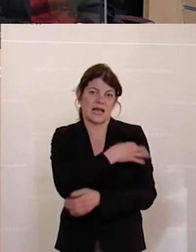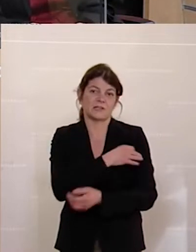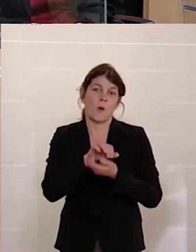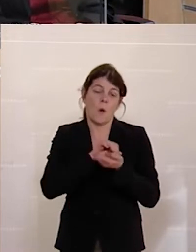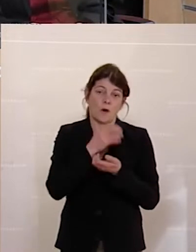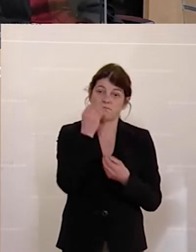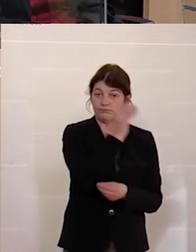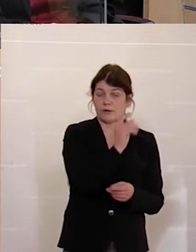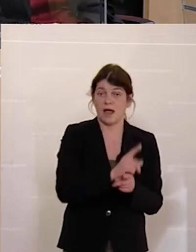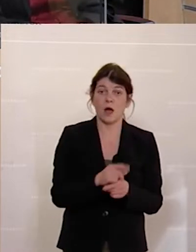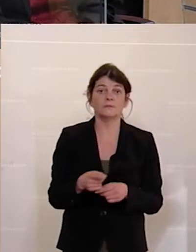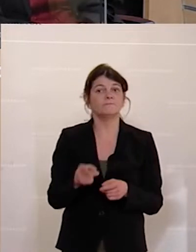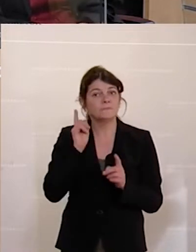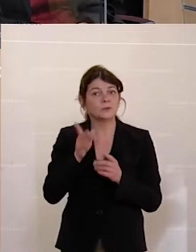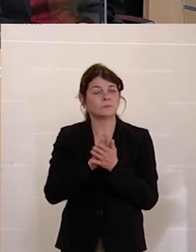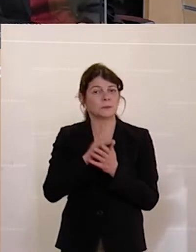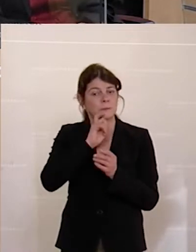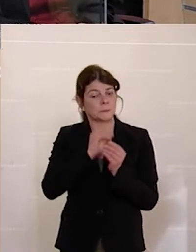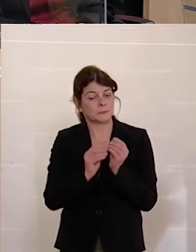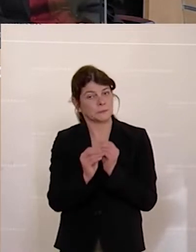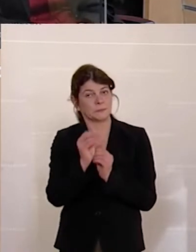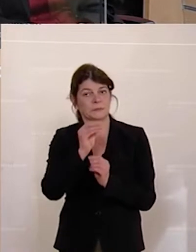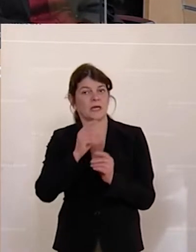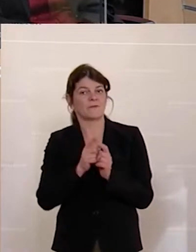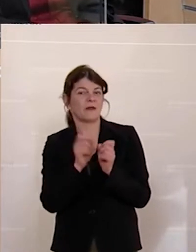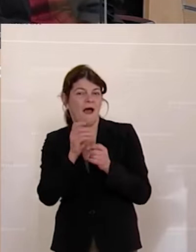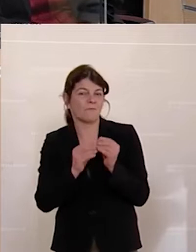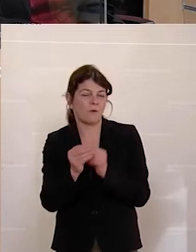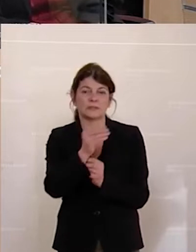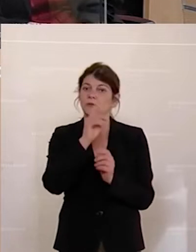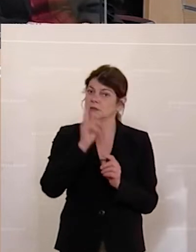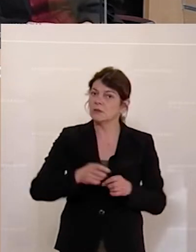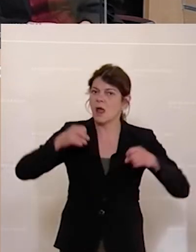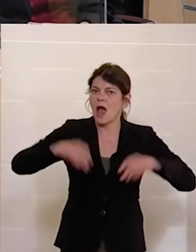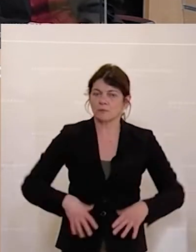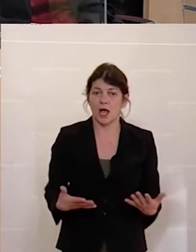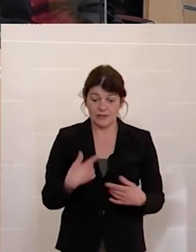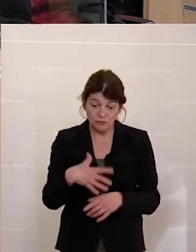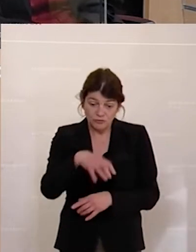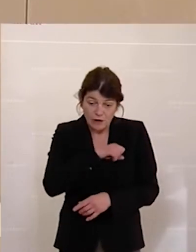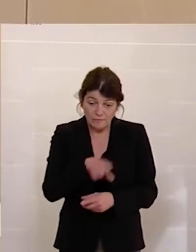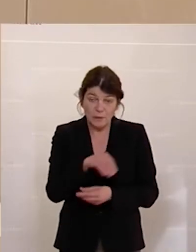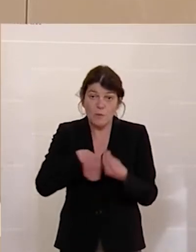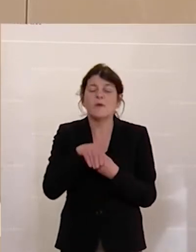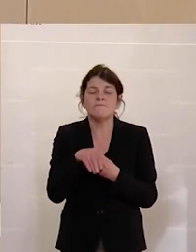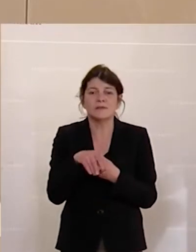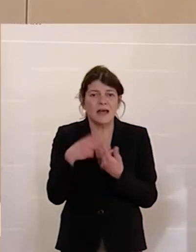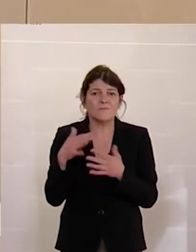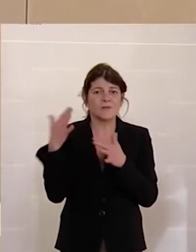Es geht um die Abschaffung der kalten Progression. Wenn wir das endlich in den Griff bekommen würden, dann wäre schon viel geholfen.